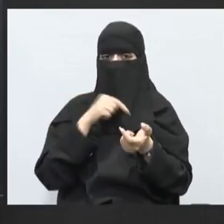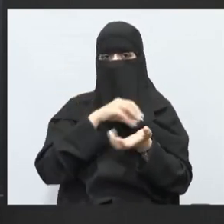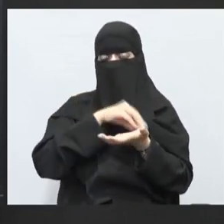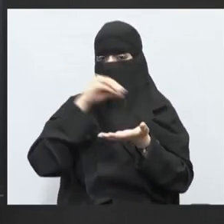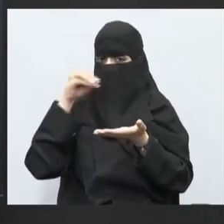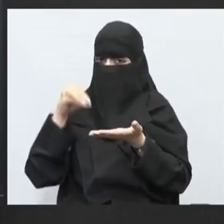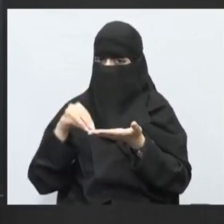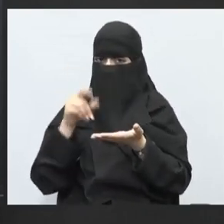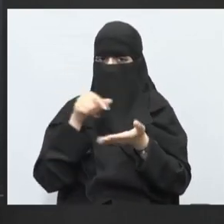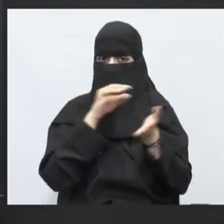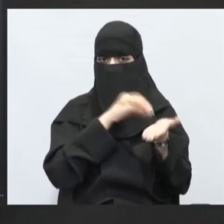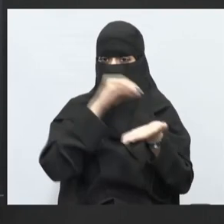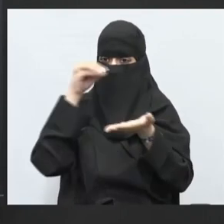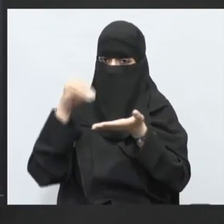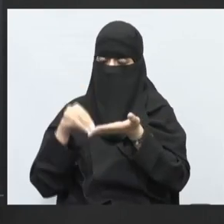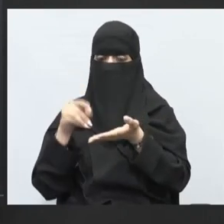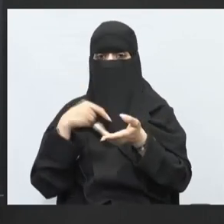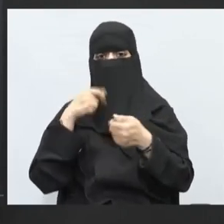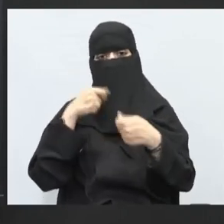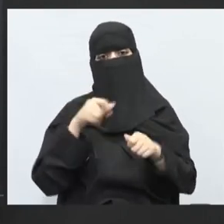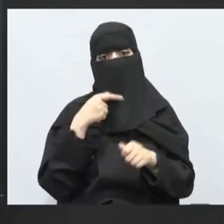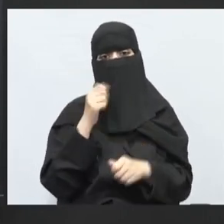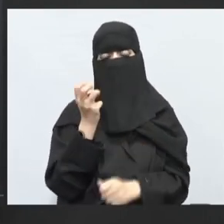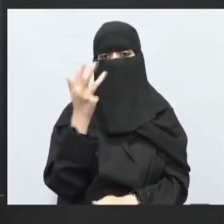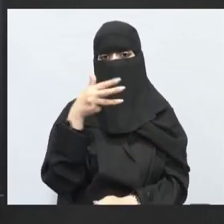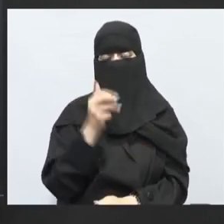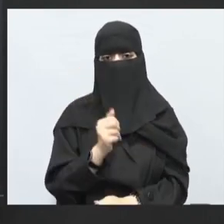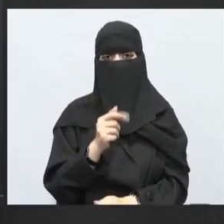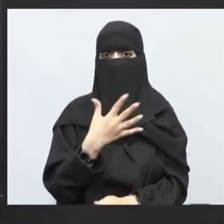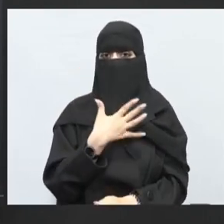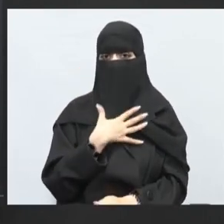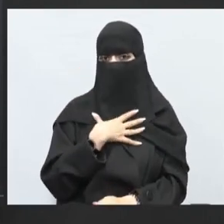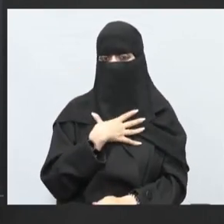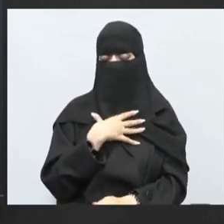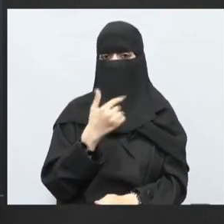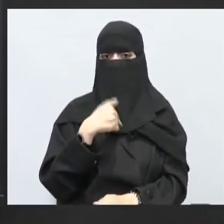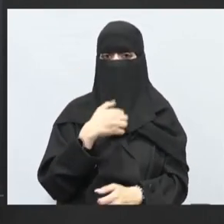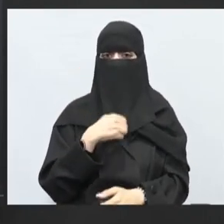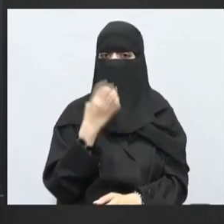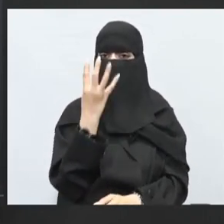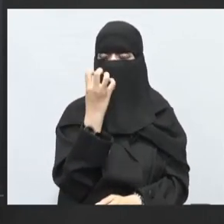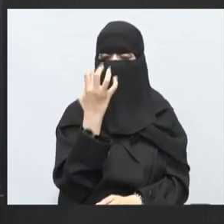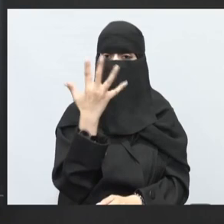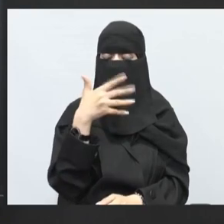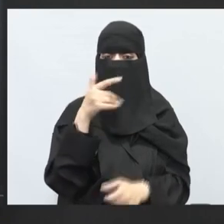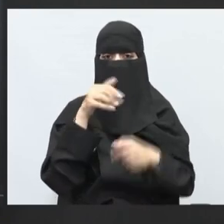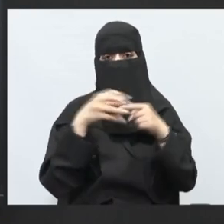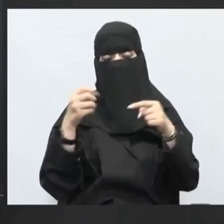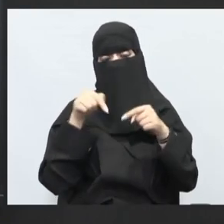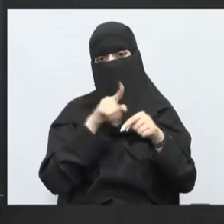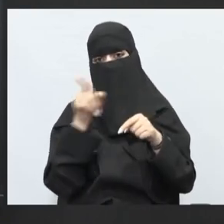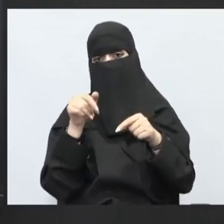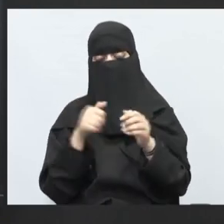الأجر مثلاً عافش مثلاً المكان ثاني تكلفته مثلاً تسعون وأنا معايا أربعمائة وخمسون أكيد راح يخصم مني الأربعمائة